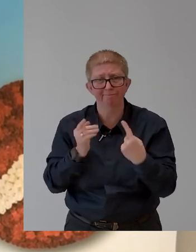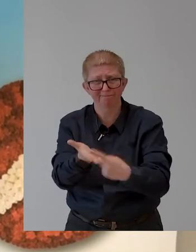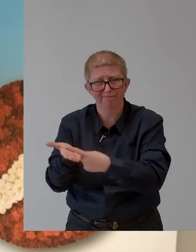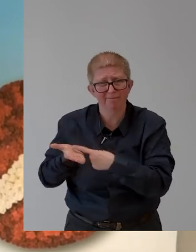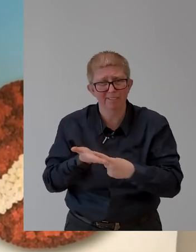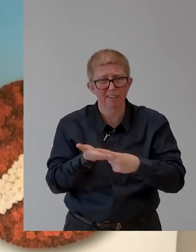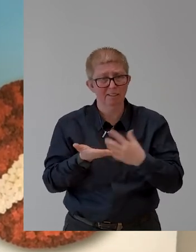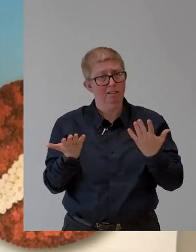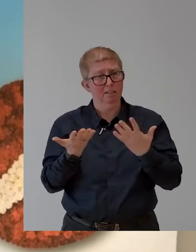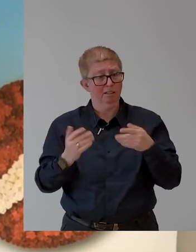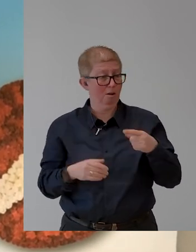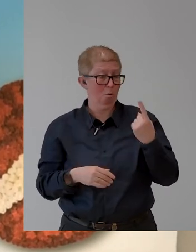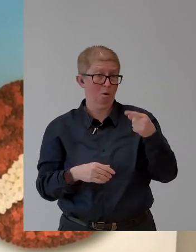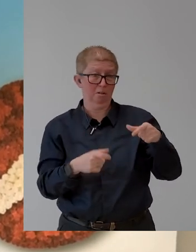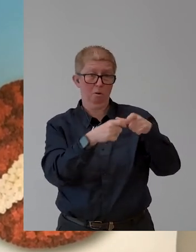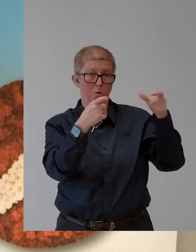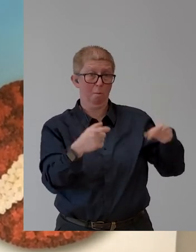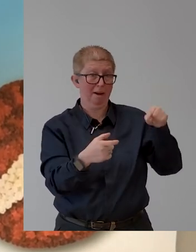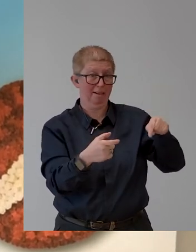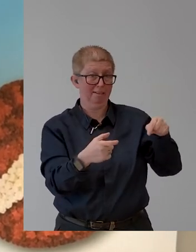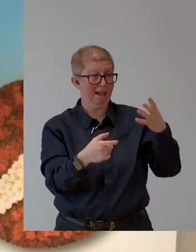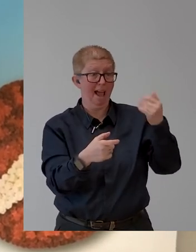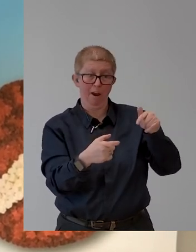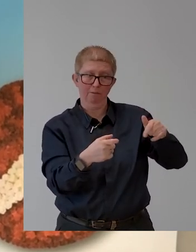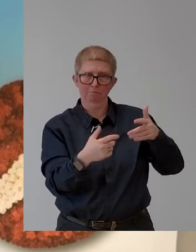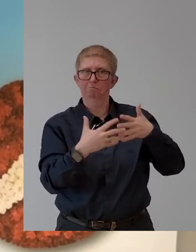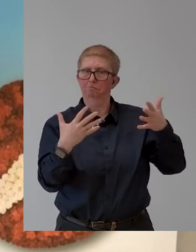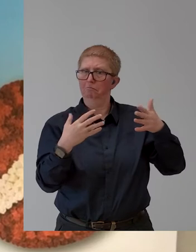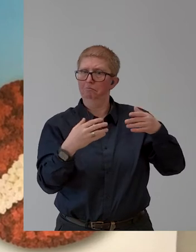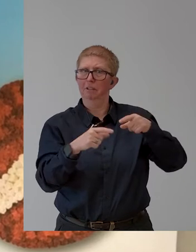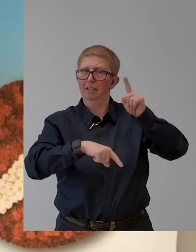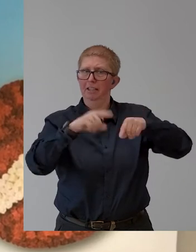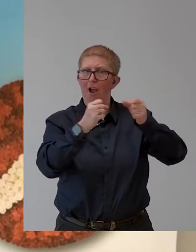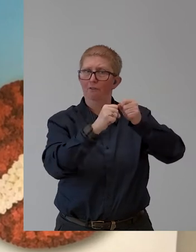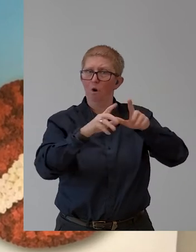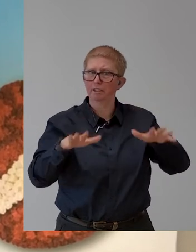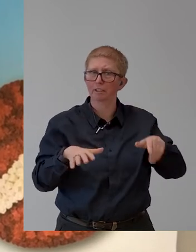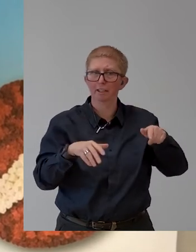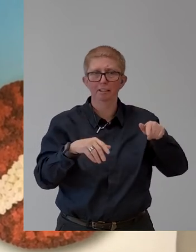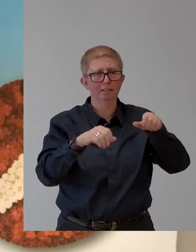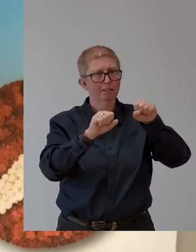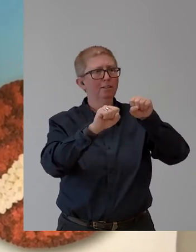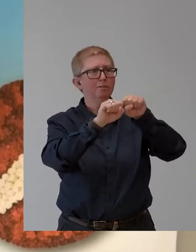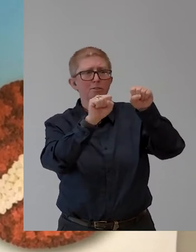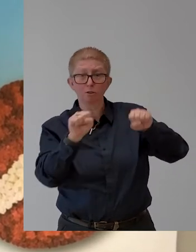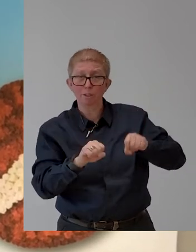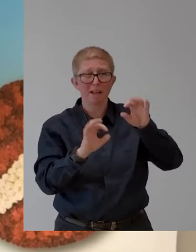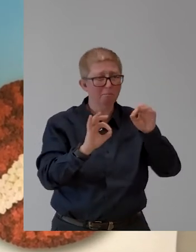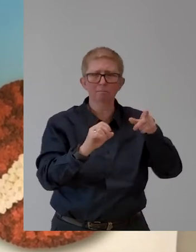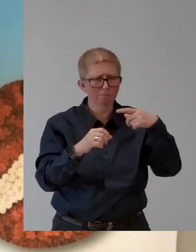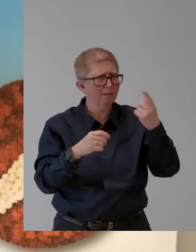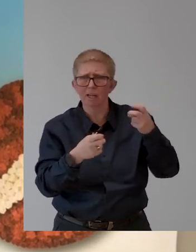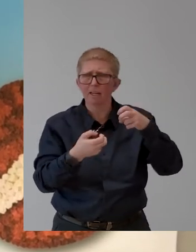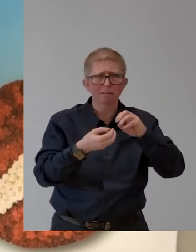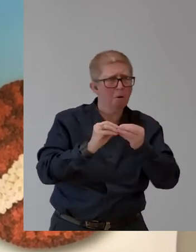and quicker it can adapt to changes, to changing circumstances as well. And this